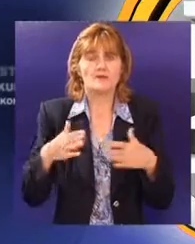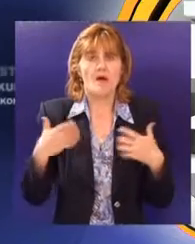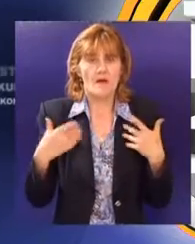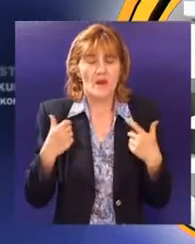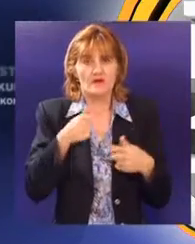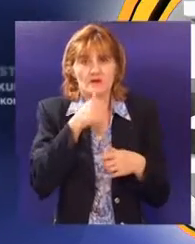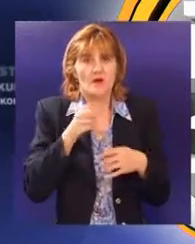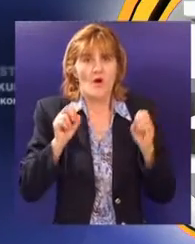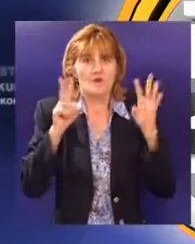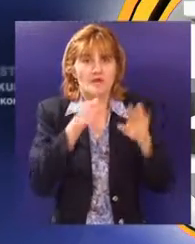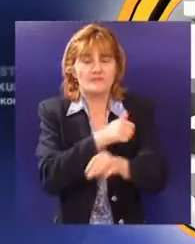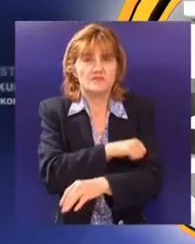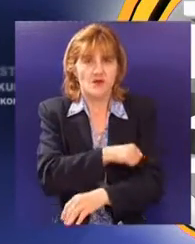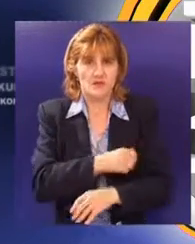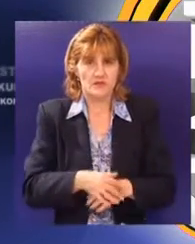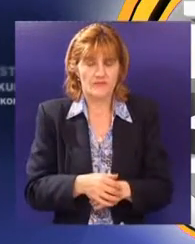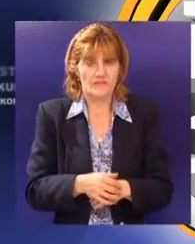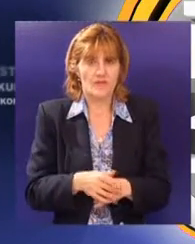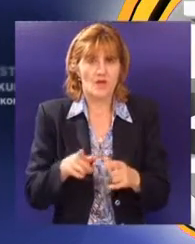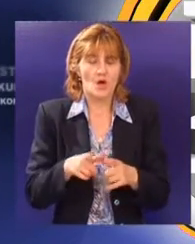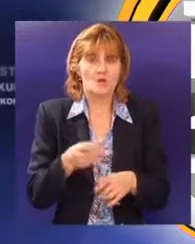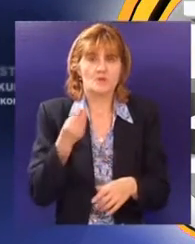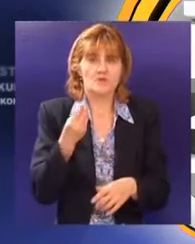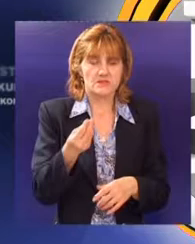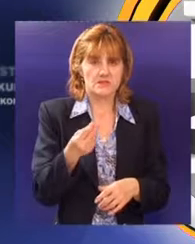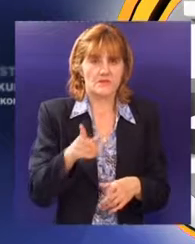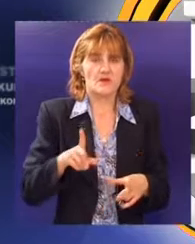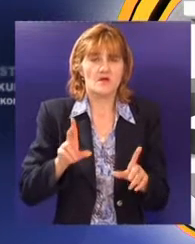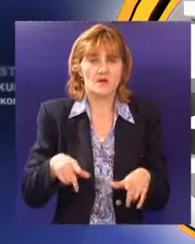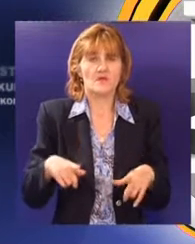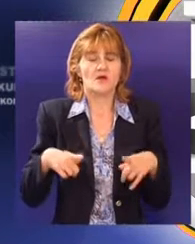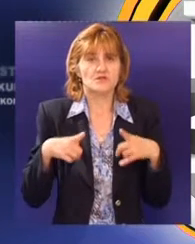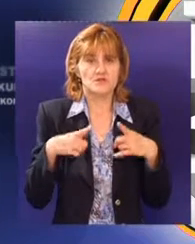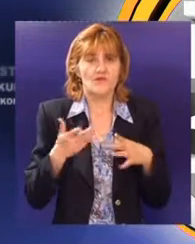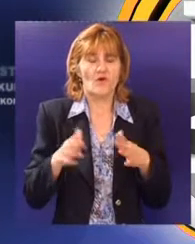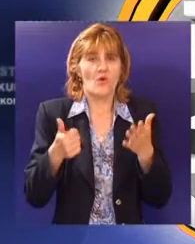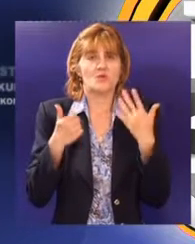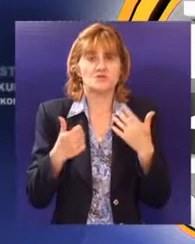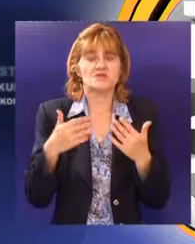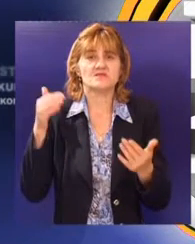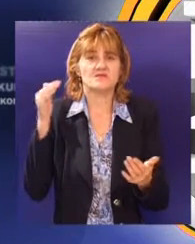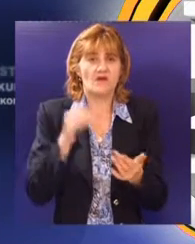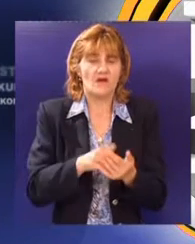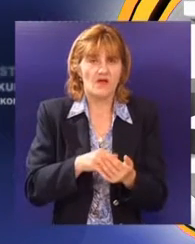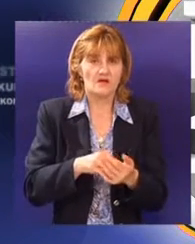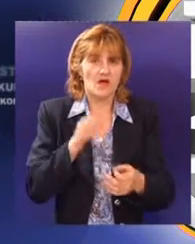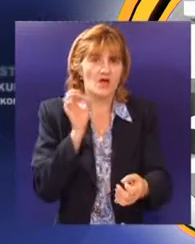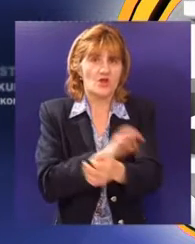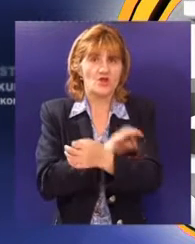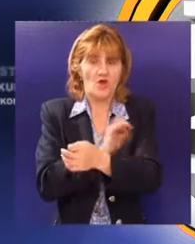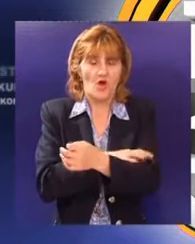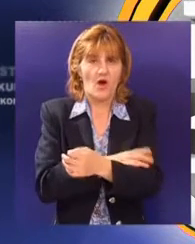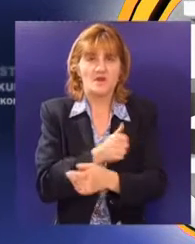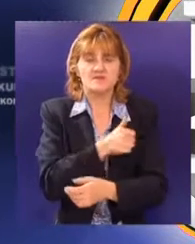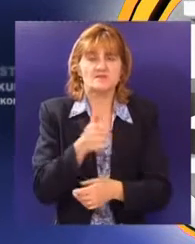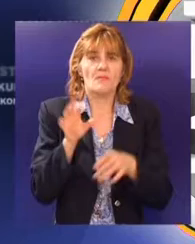iznad 18 godine. U Srbiji prema novim procenama živi oko 60.000 do zavisnika od droga a samo 10%